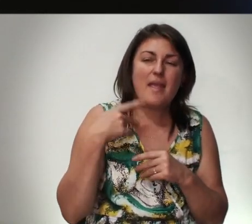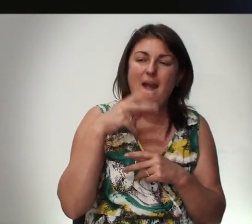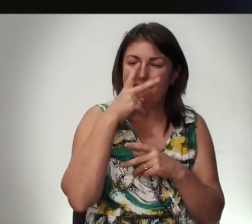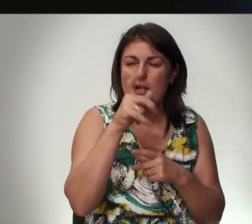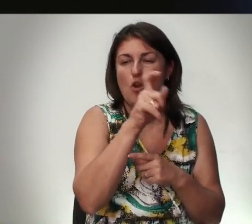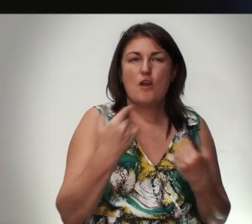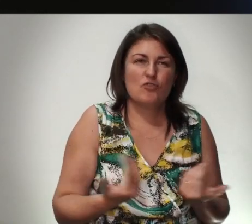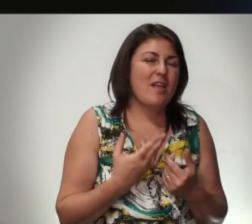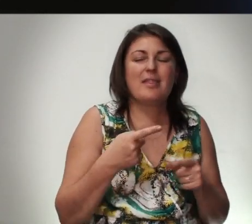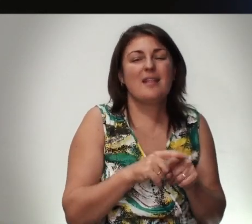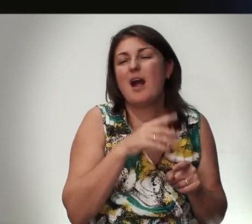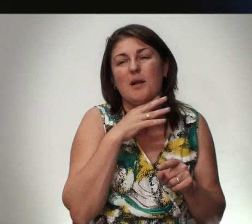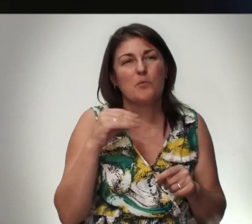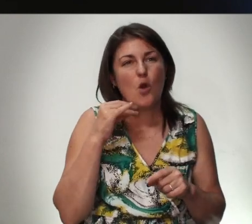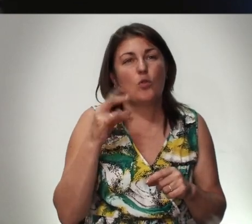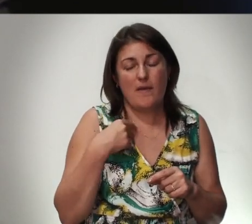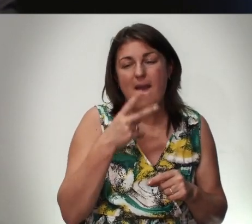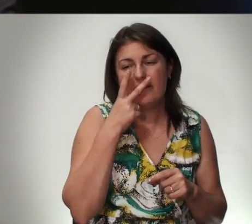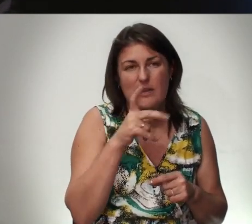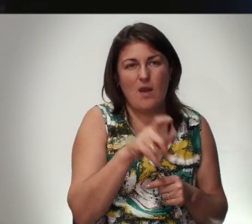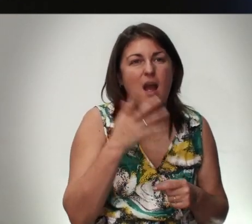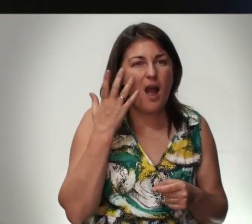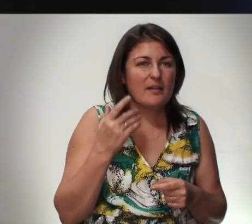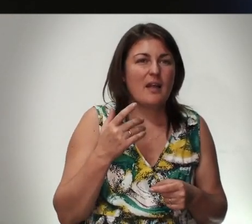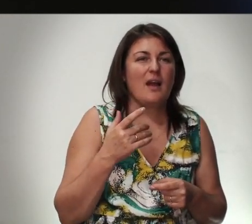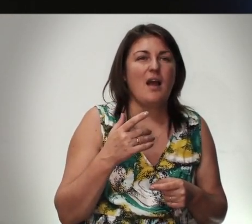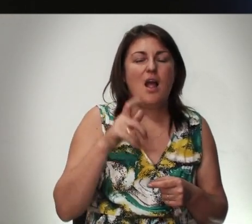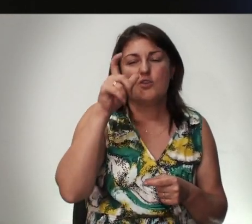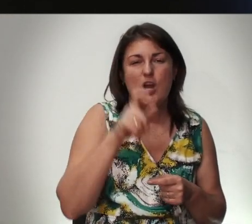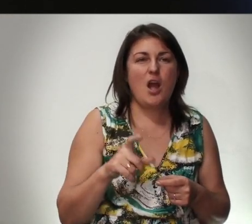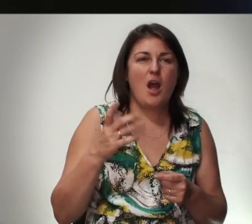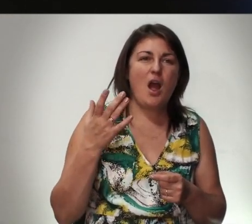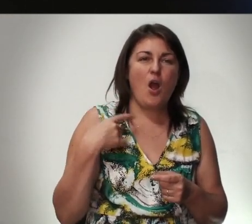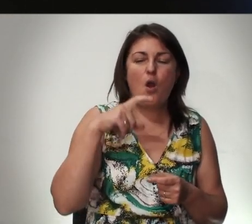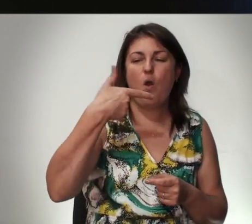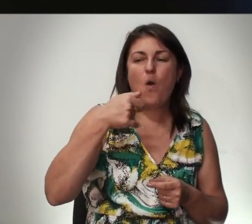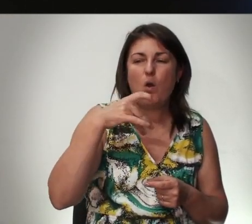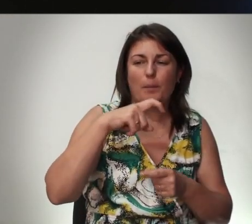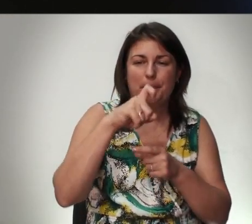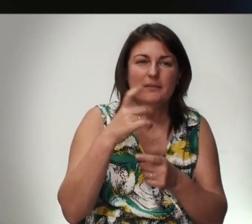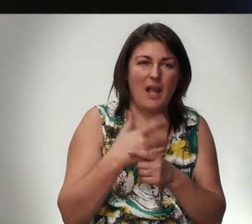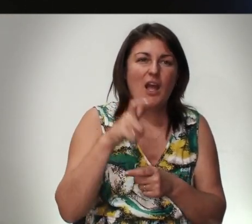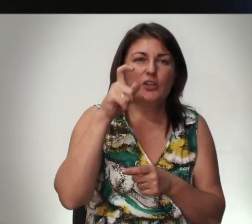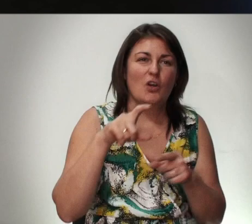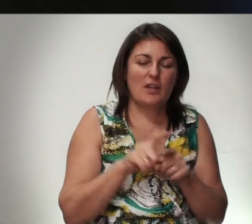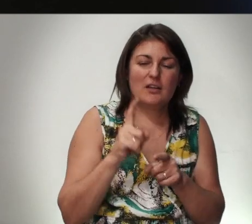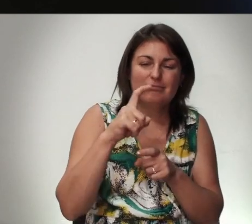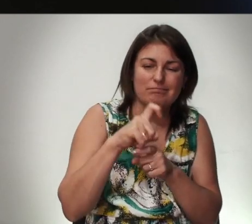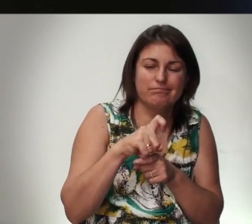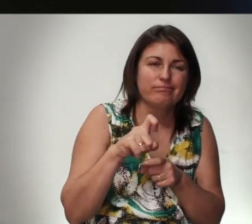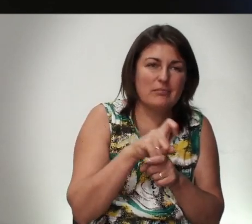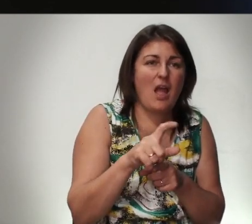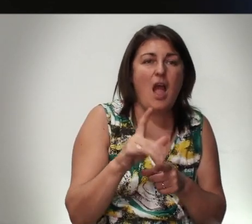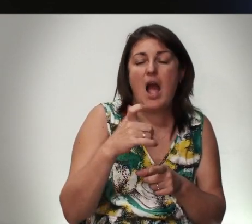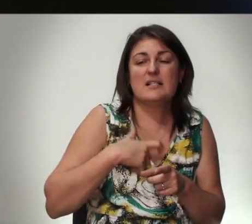В жизни Не так Много Но Я Видел Когда Скорченное И Горб Есть И Человек Вот Так И Не Может